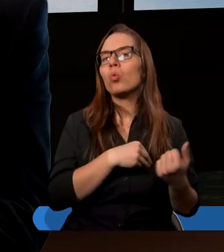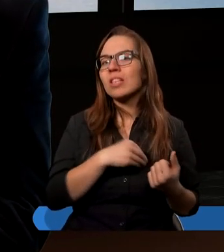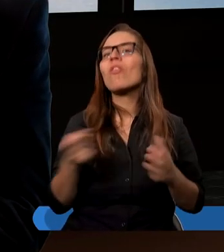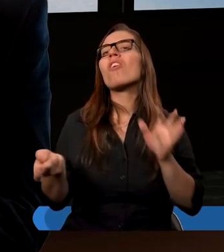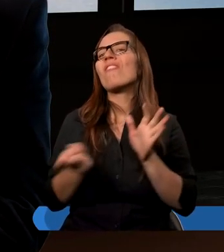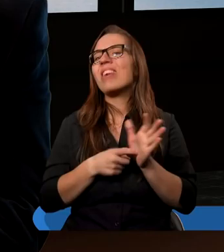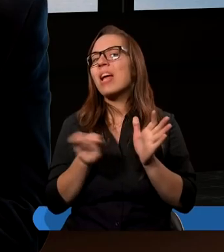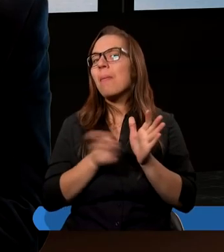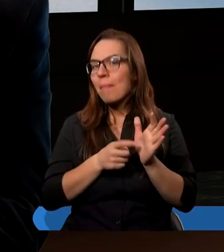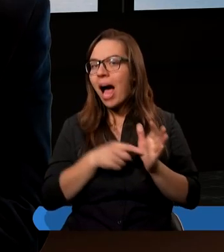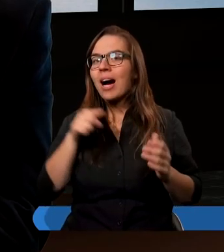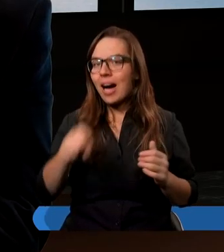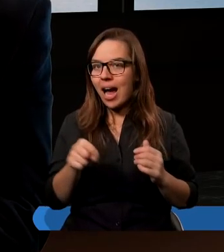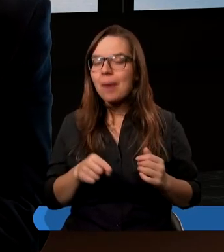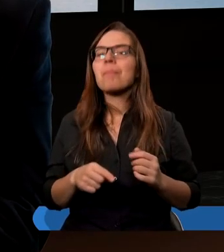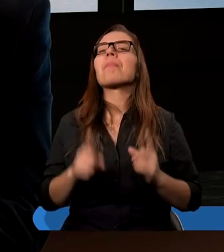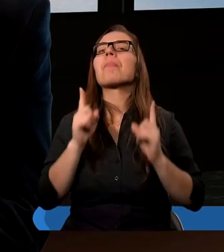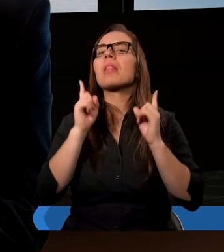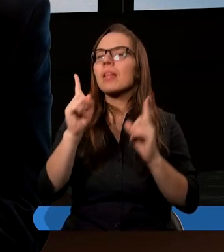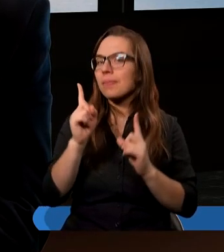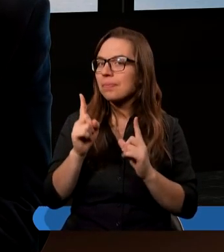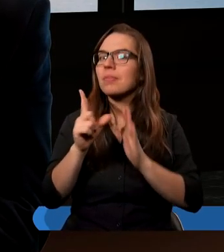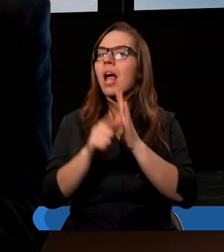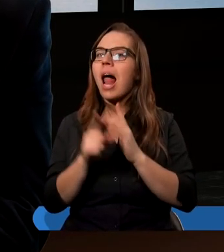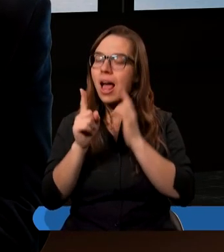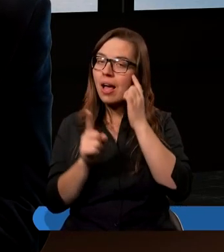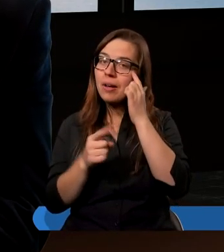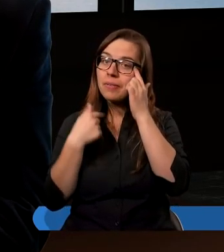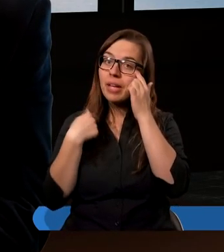wymaga. Natomiast ja myślę, że